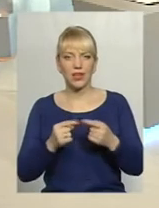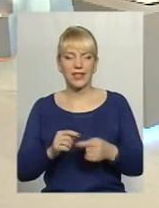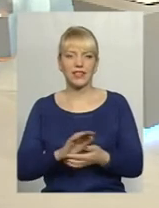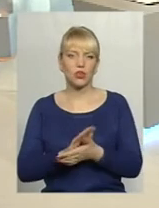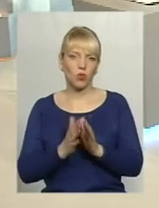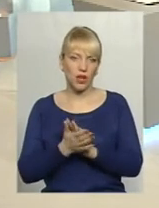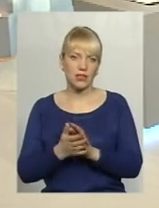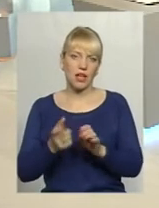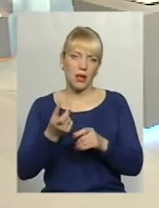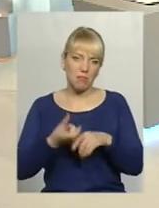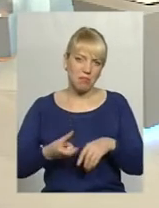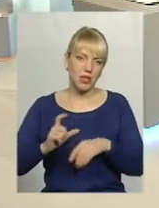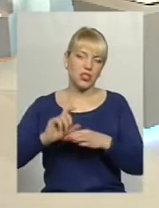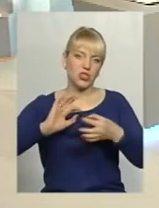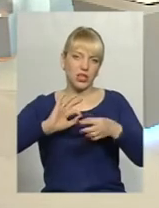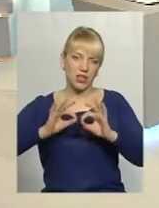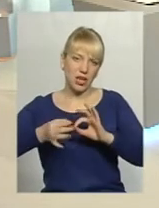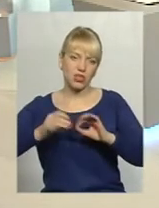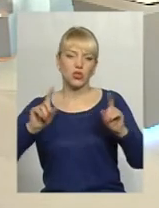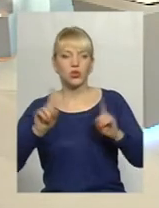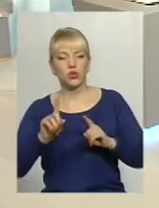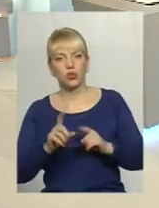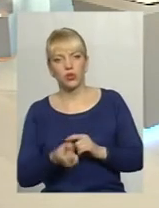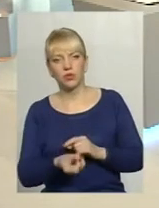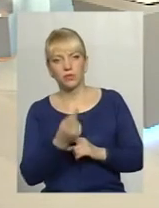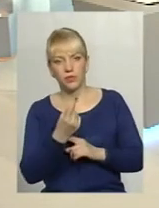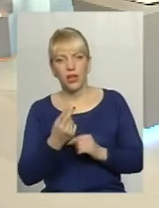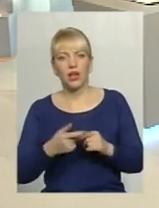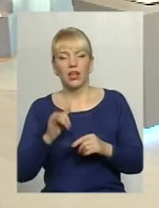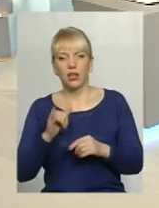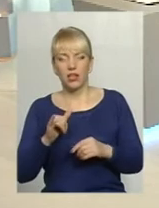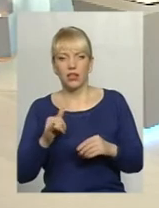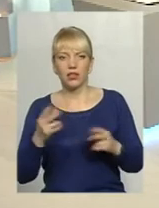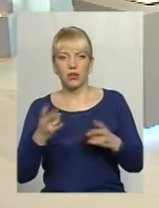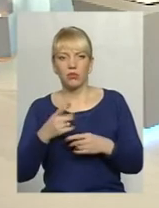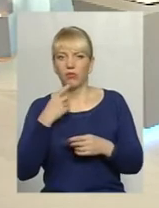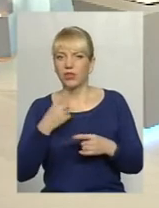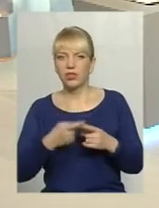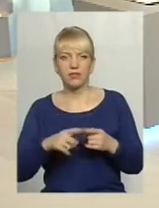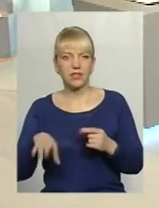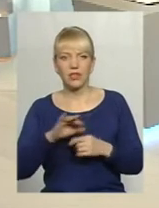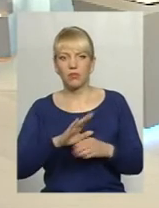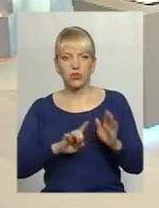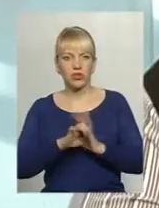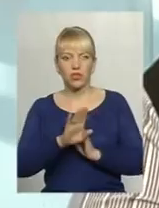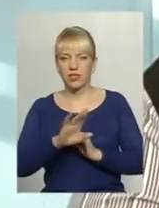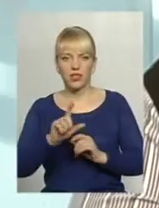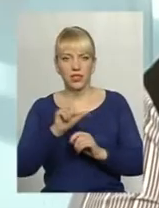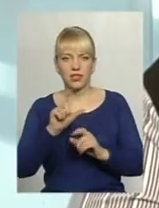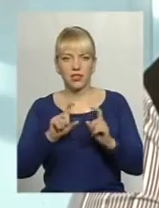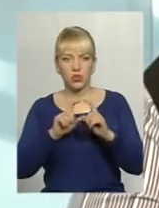більш детальніше, з чого пішло. А взагалі треба говорити, що не зі школи починаються. Починаються з